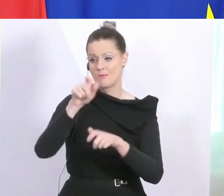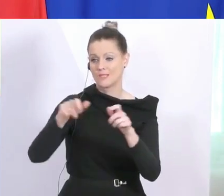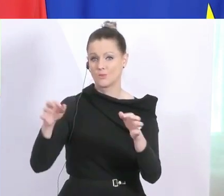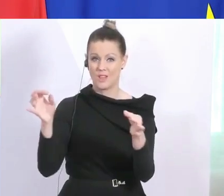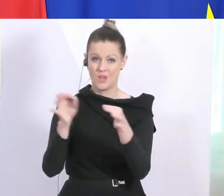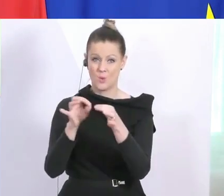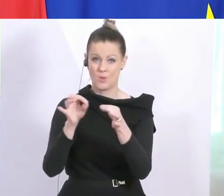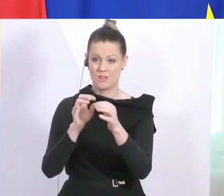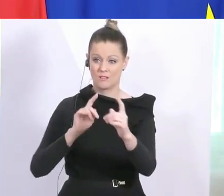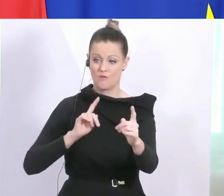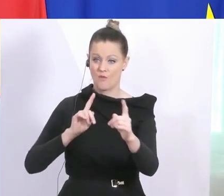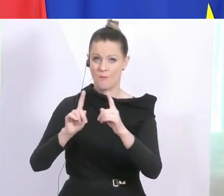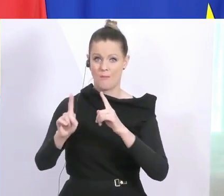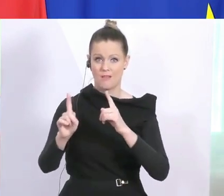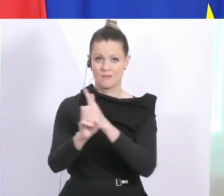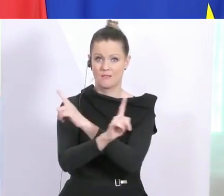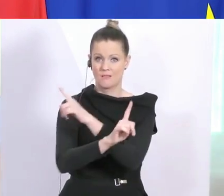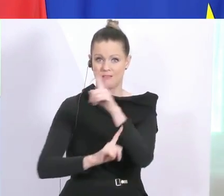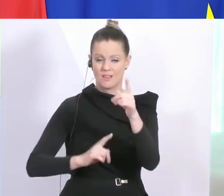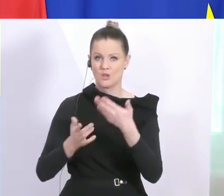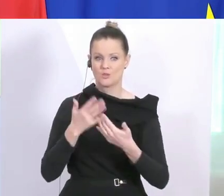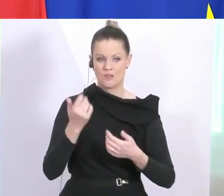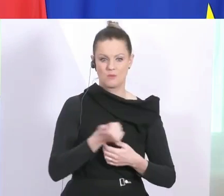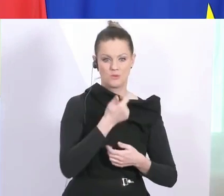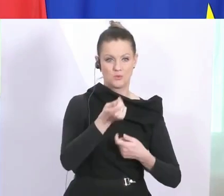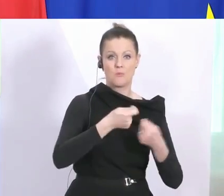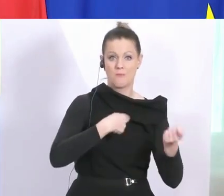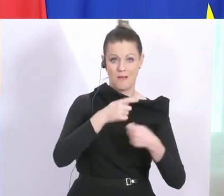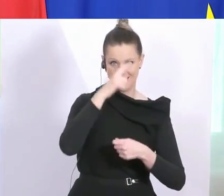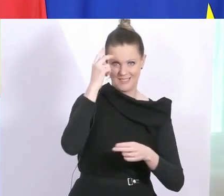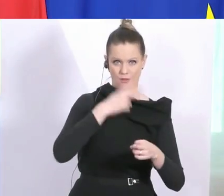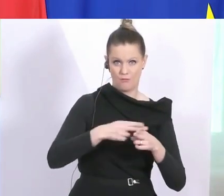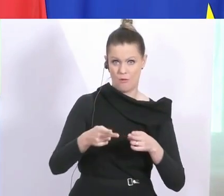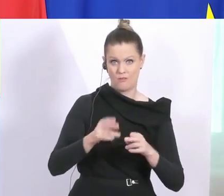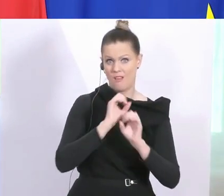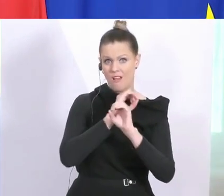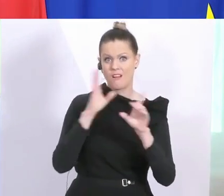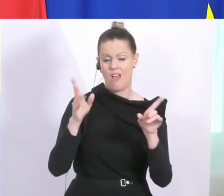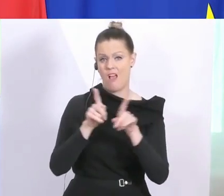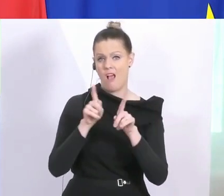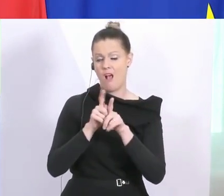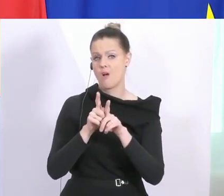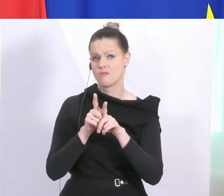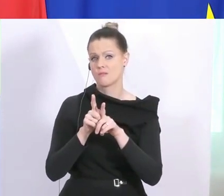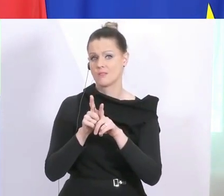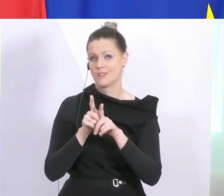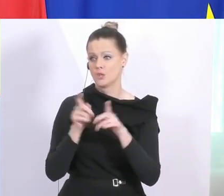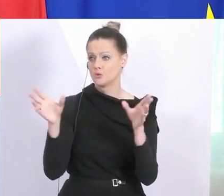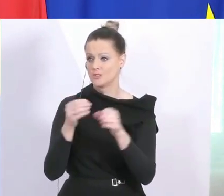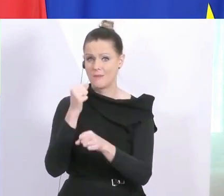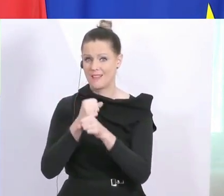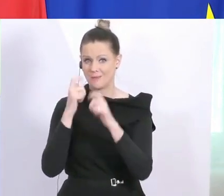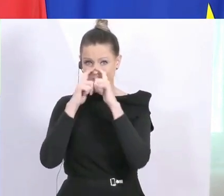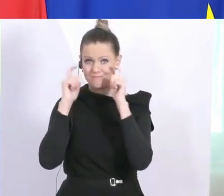in Kontakt gekommen wird. Wenn etwas im Supermarkt Sinn macht, dann macht es natürlich auch Sinn, wenn man gemeinsam arbeitet.